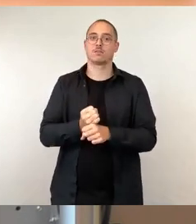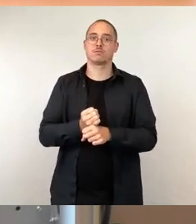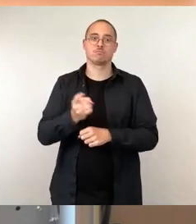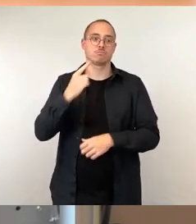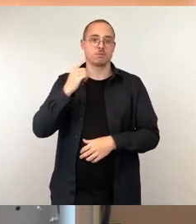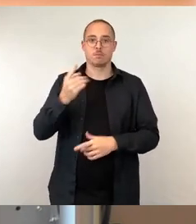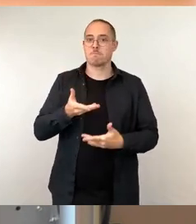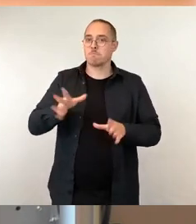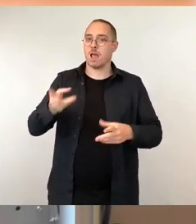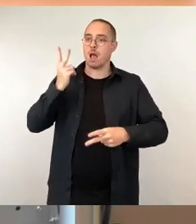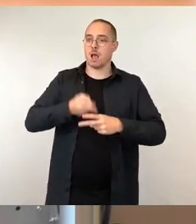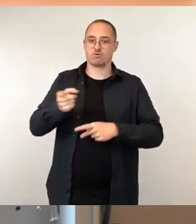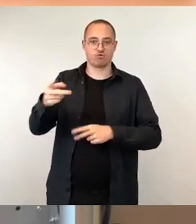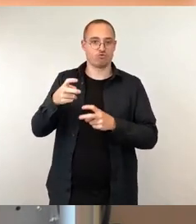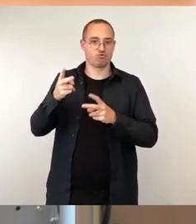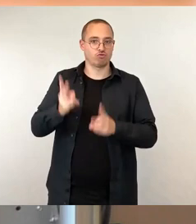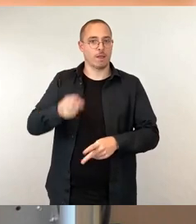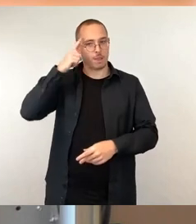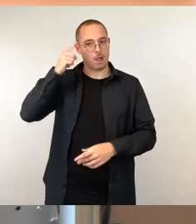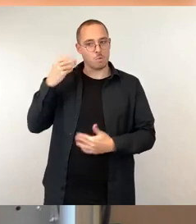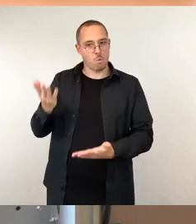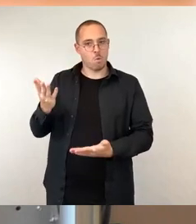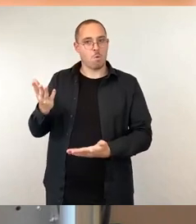Oberbürgermeister, dann liegt das an Ihrer Passivität.